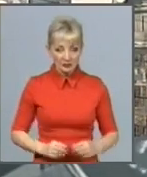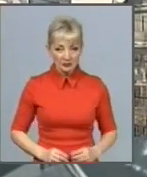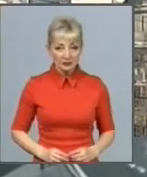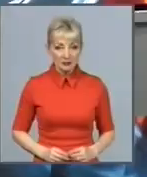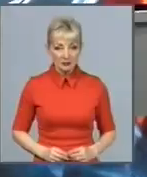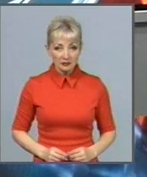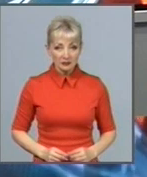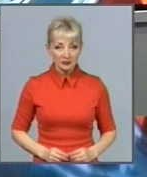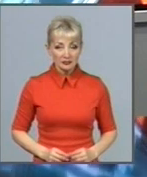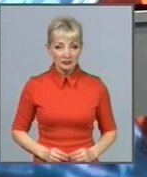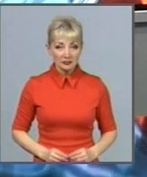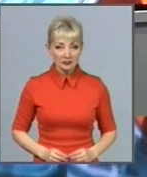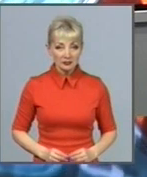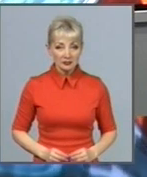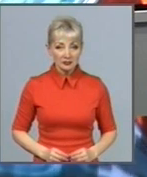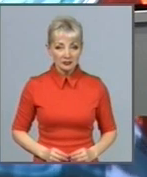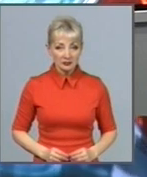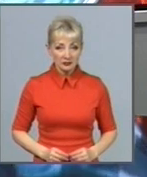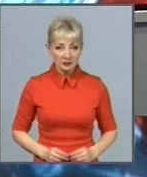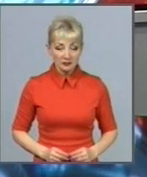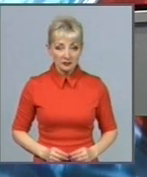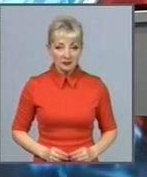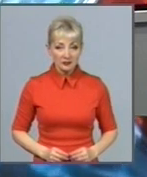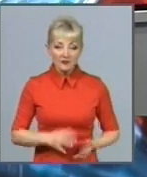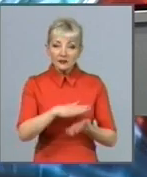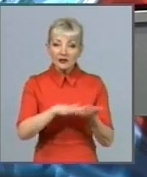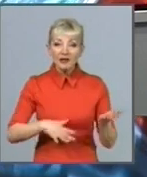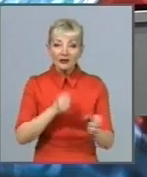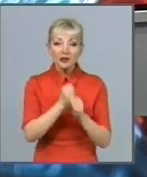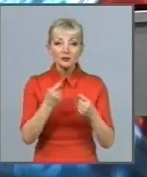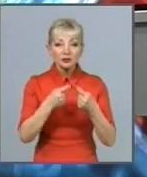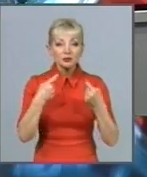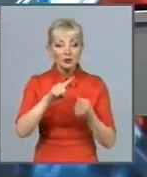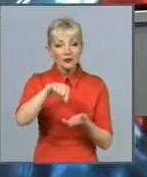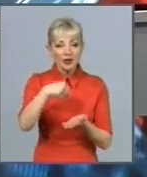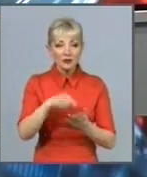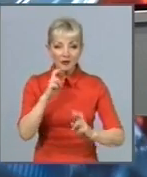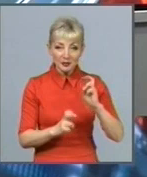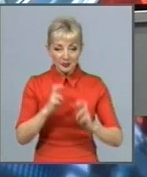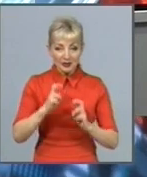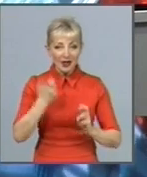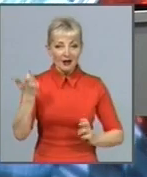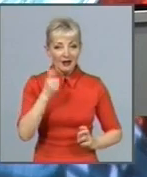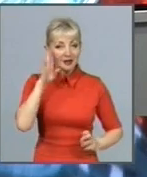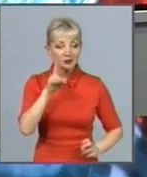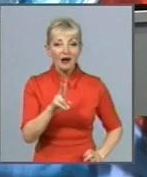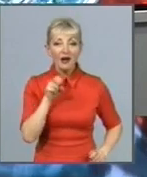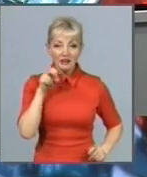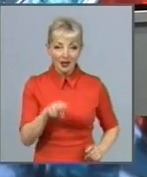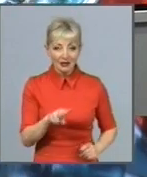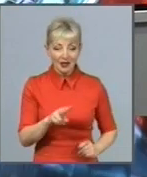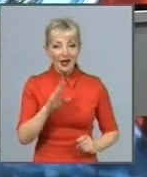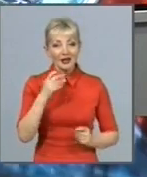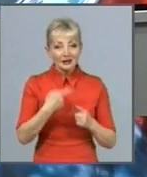Ізвісті. Далі про роботу іншого комунального підприємства – Харківводоканал. Усунення аварій на